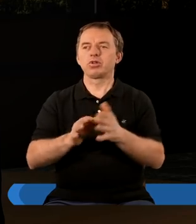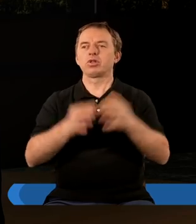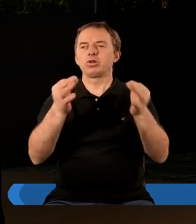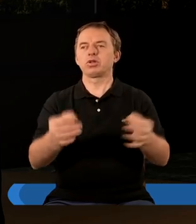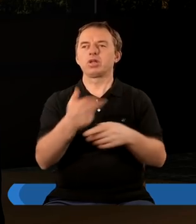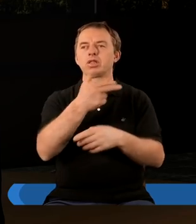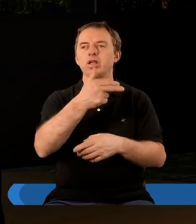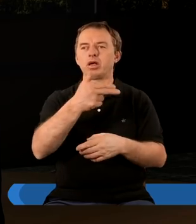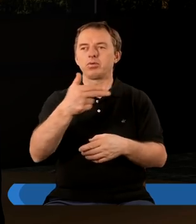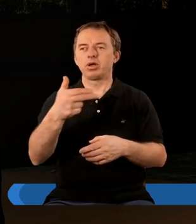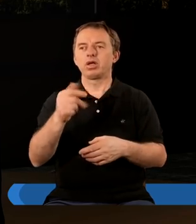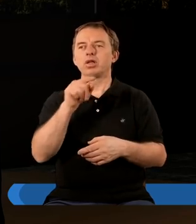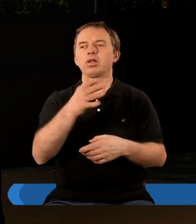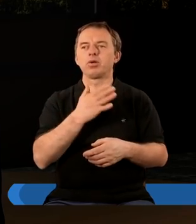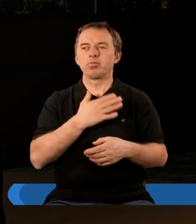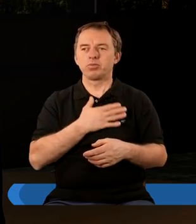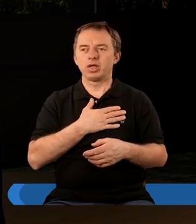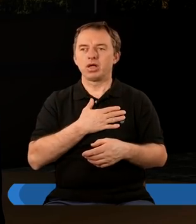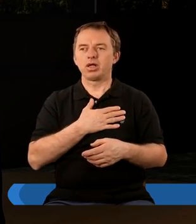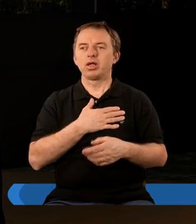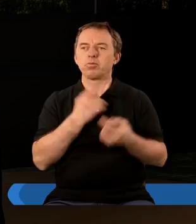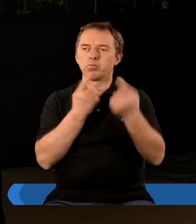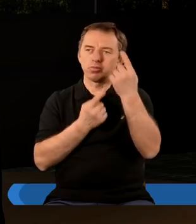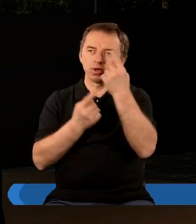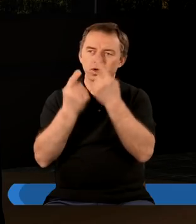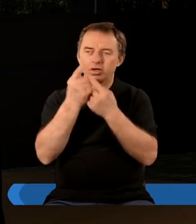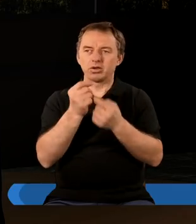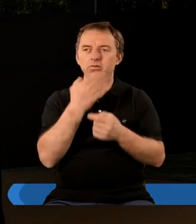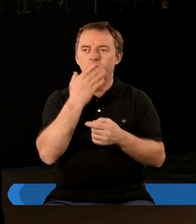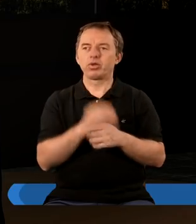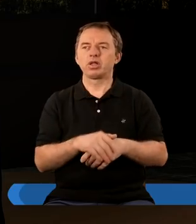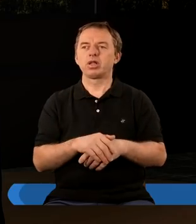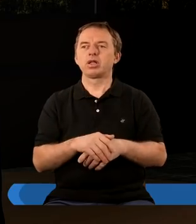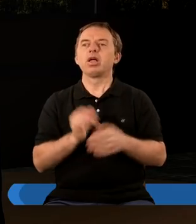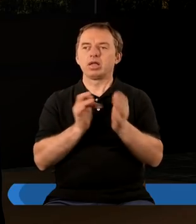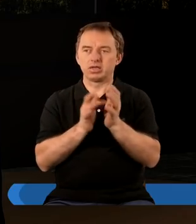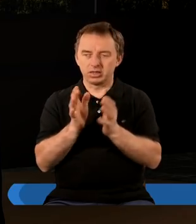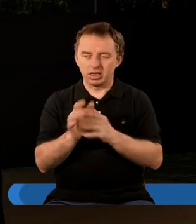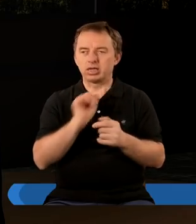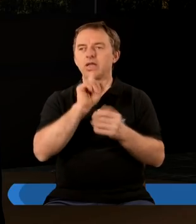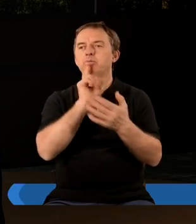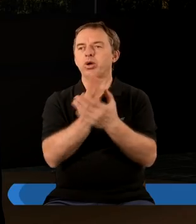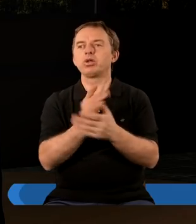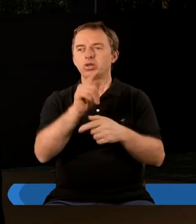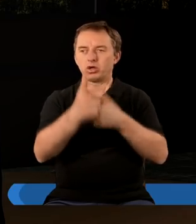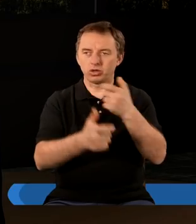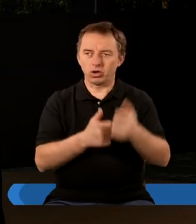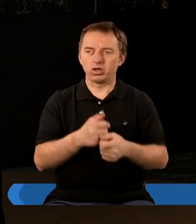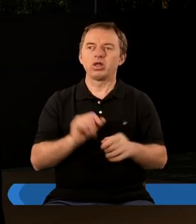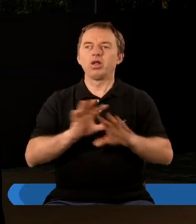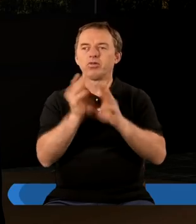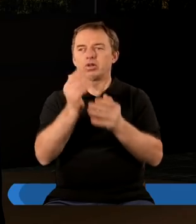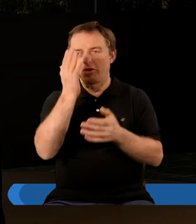dzisiejszego tematu, no to miałem gdzieś z tyłu głowy taką myśl, że no ja przecież to wiem. No oczywiście, że Jezus jest tym pośrednikiem, że On to zrobił.